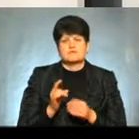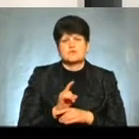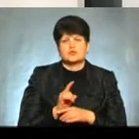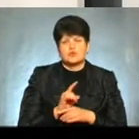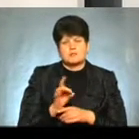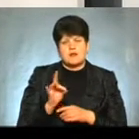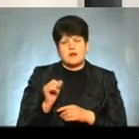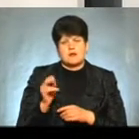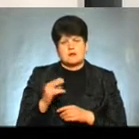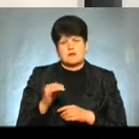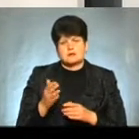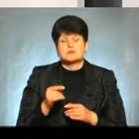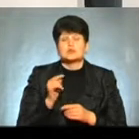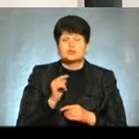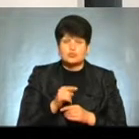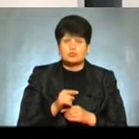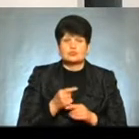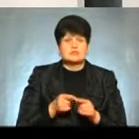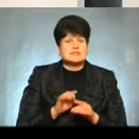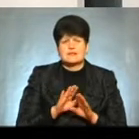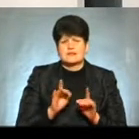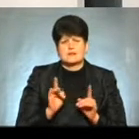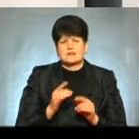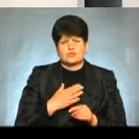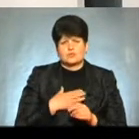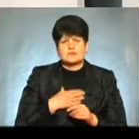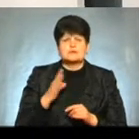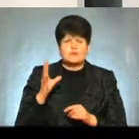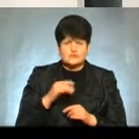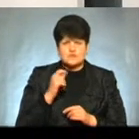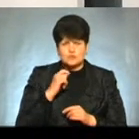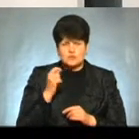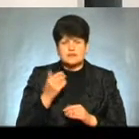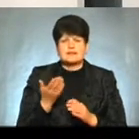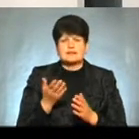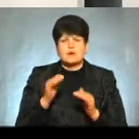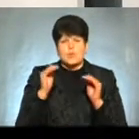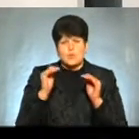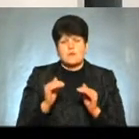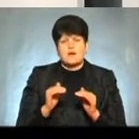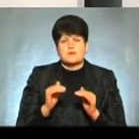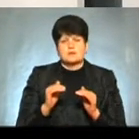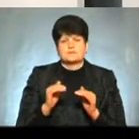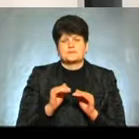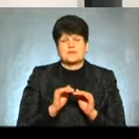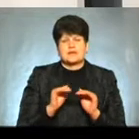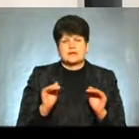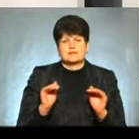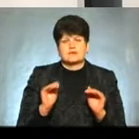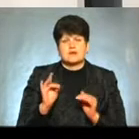радіаційного фону Тому відповідно, це не тільки у нас, це по всій Україні Там, де упали ці рівні